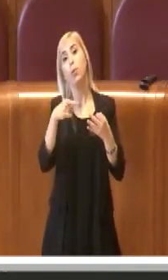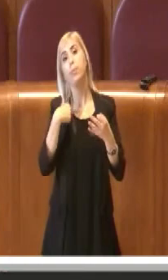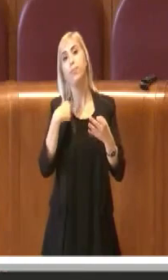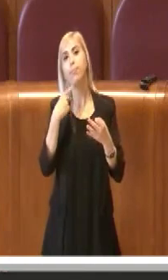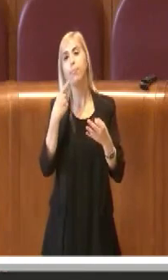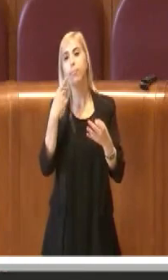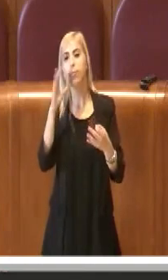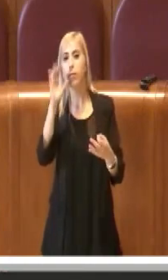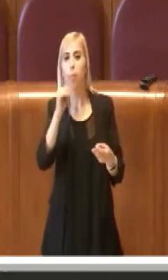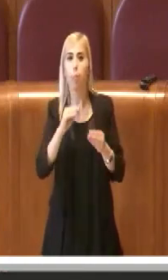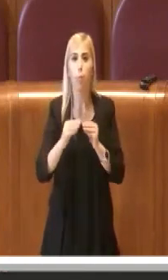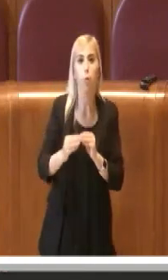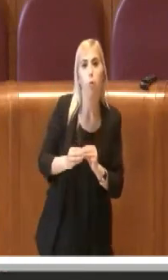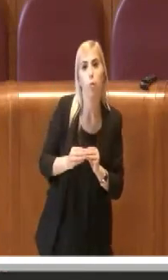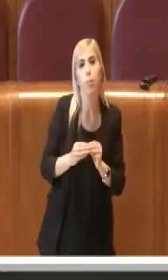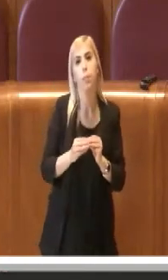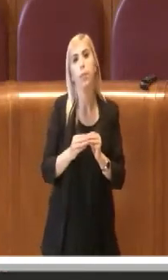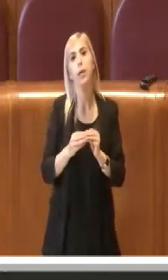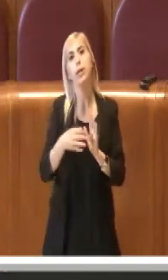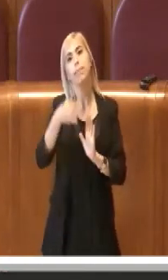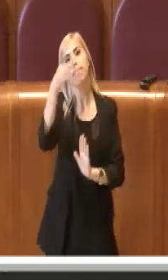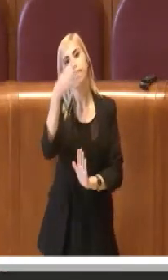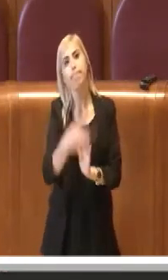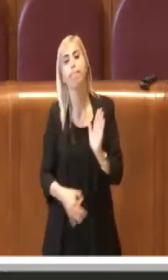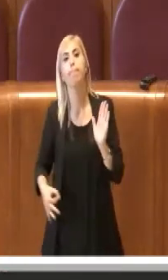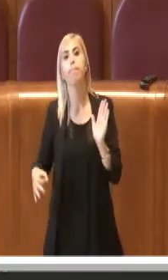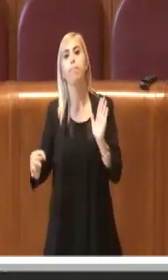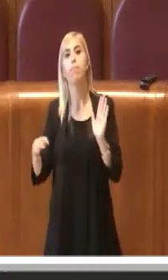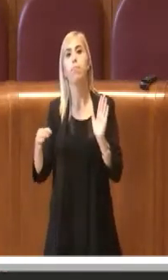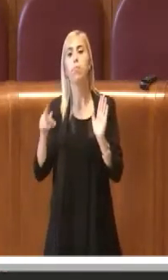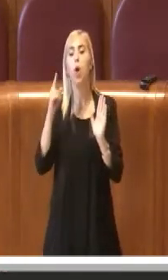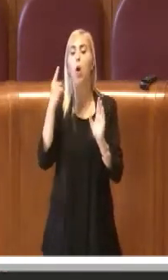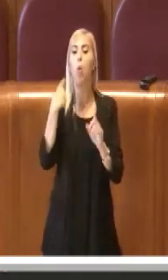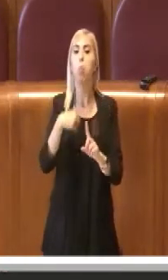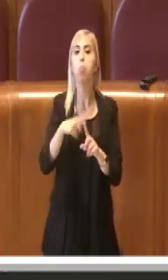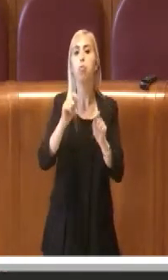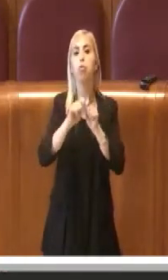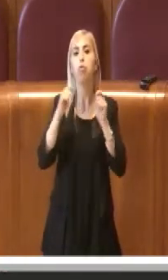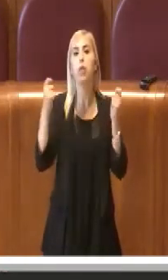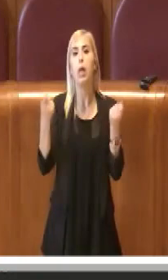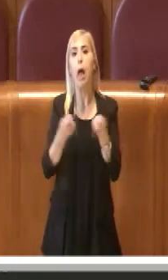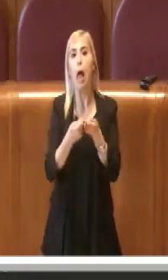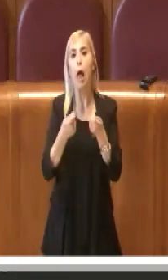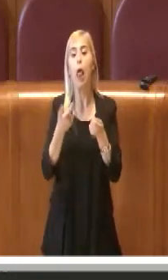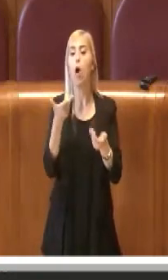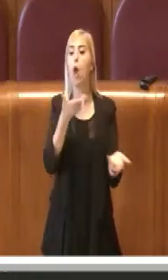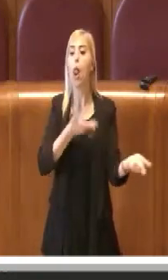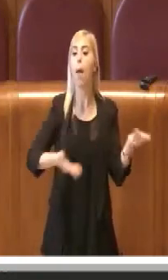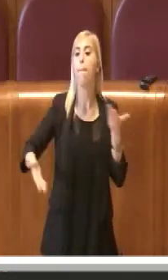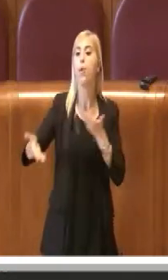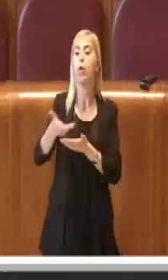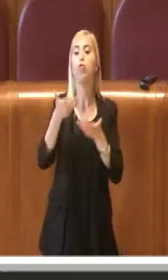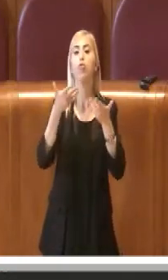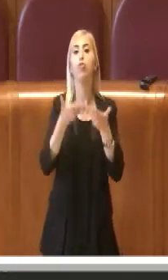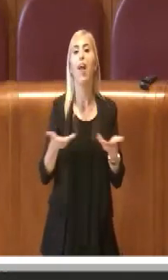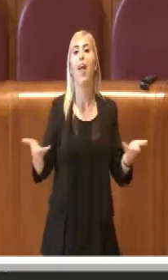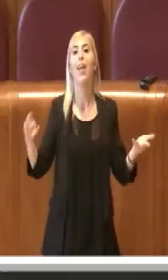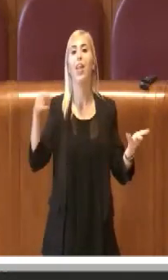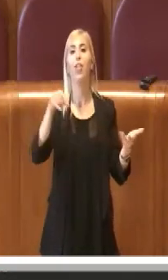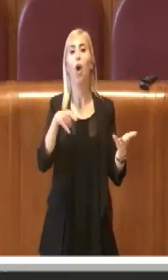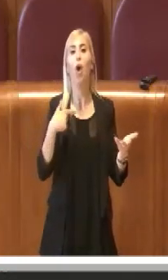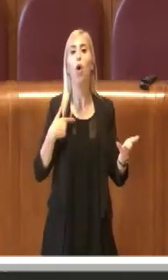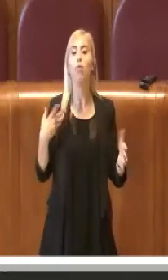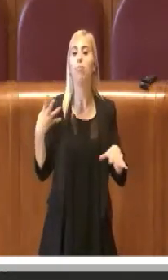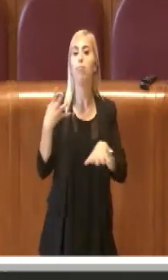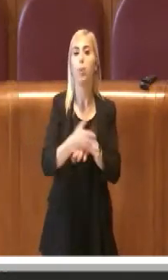di indicazioni, indirizzi generali individuati con la collaborazione del territorio, del coordinamento dei